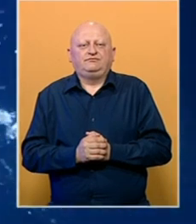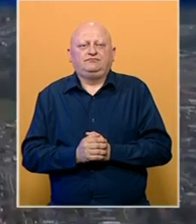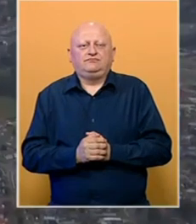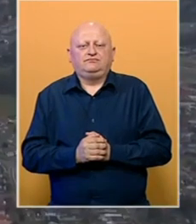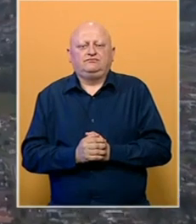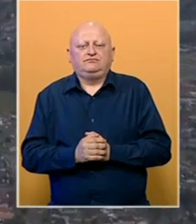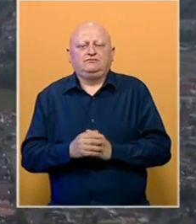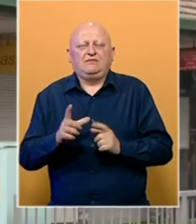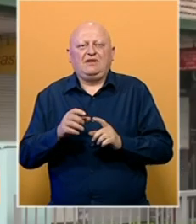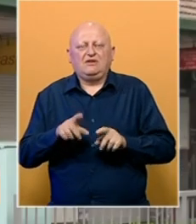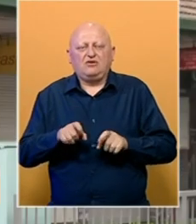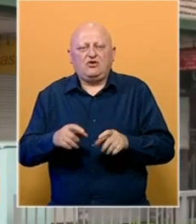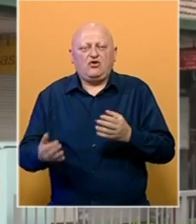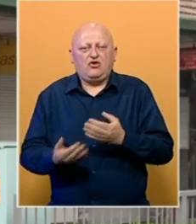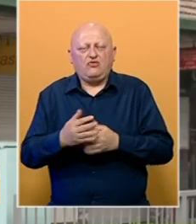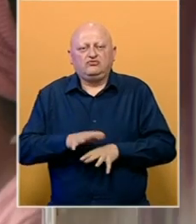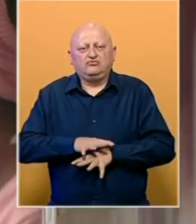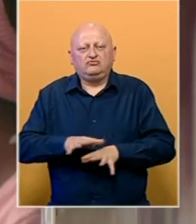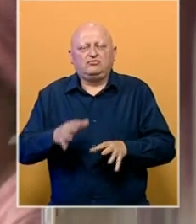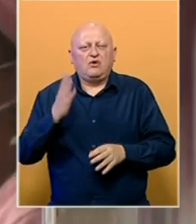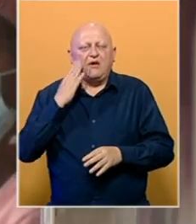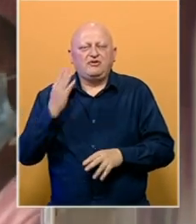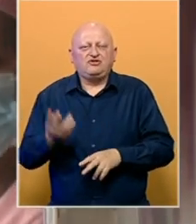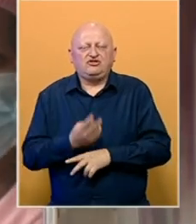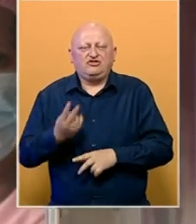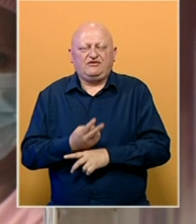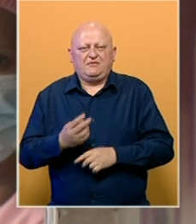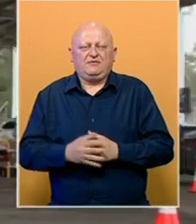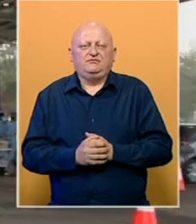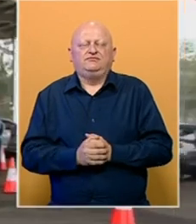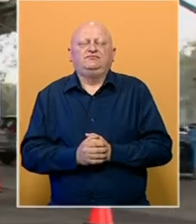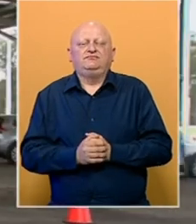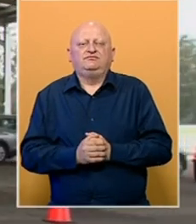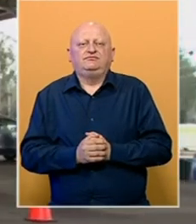Delta svoj koronavirusa se raširio u Sjedinjenim američkim državama.